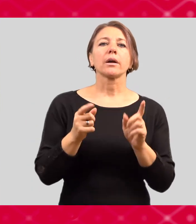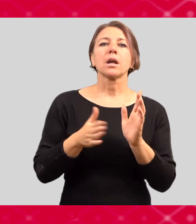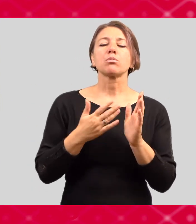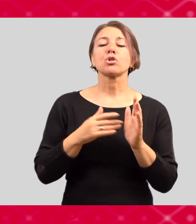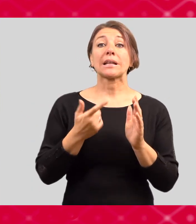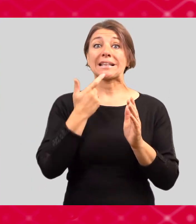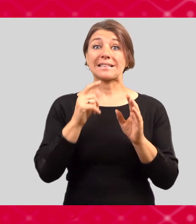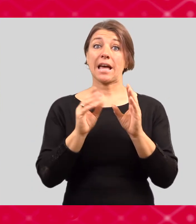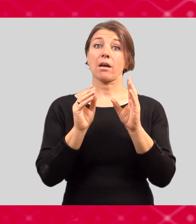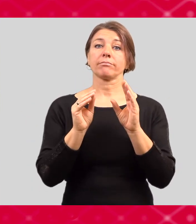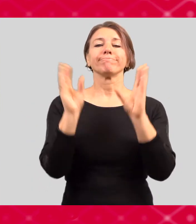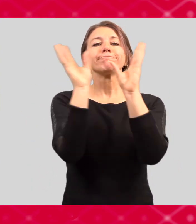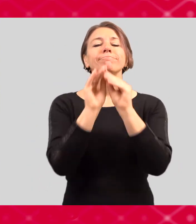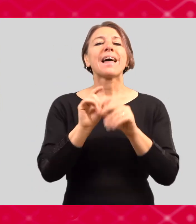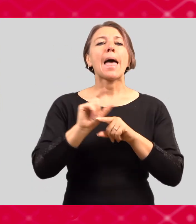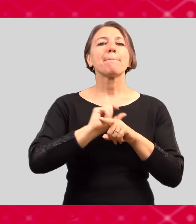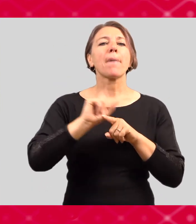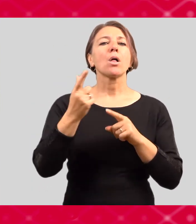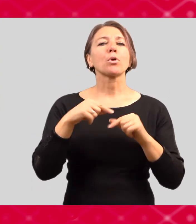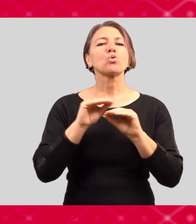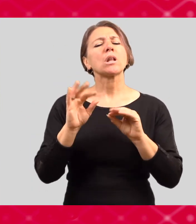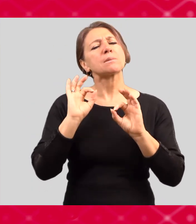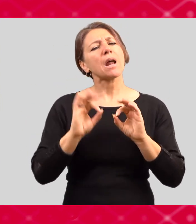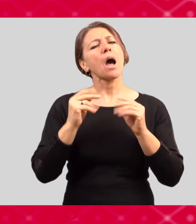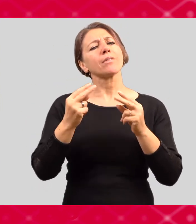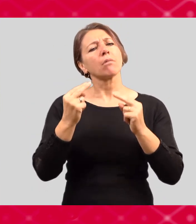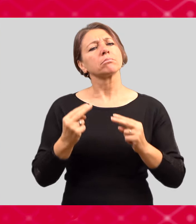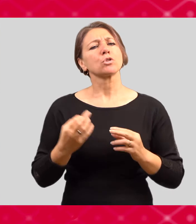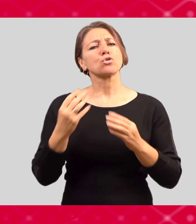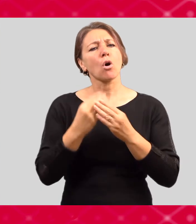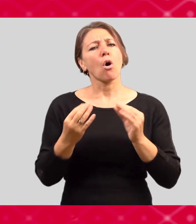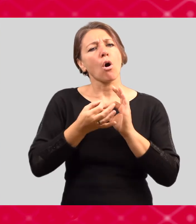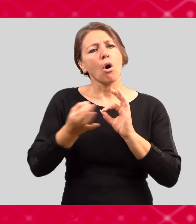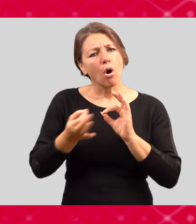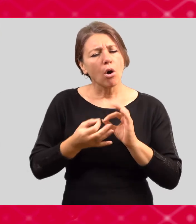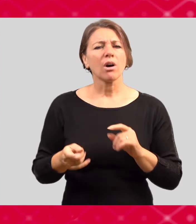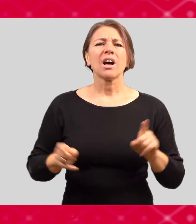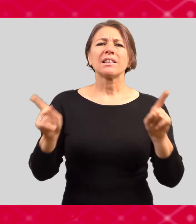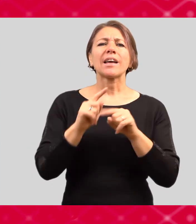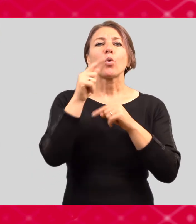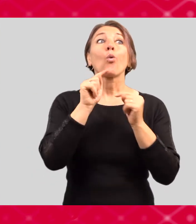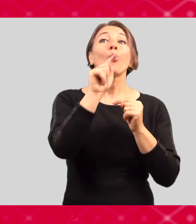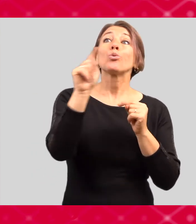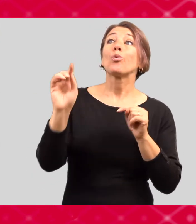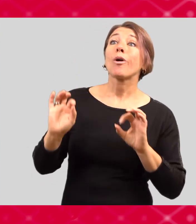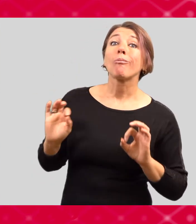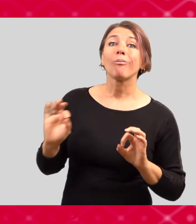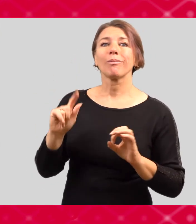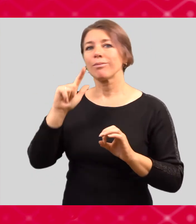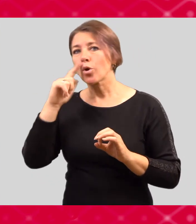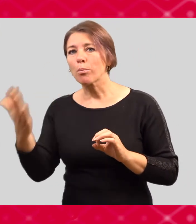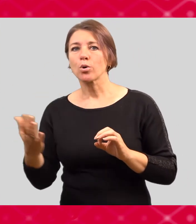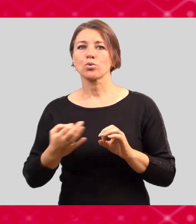psát vyučujícímu, kde si sehnat levné učebnice, kam jít za kulturou a vůbec všechny možné otázky, které vás